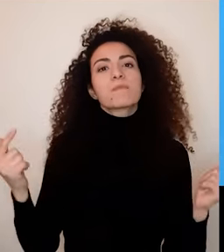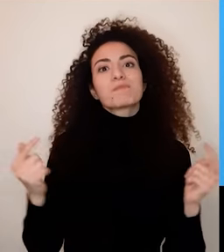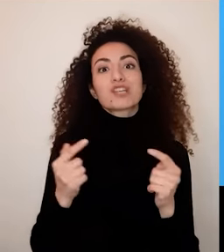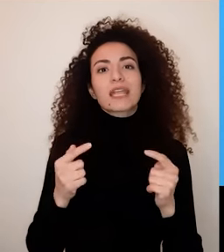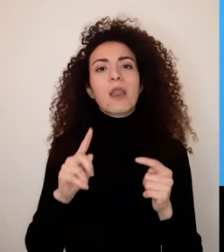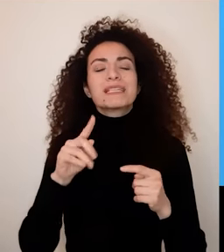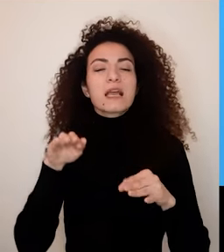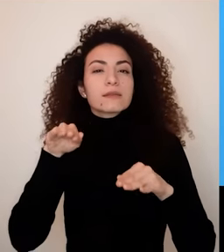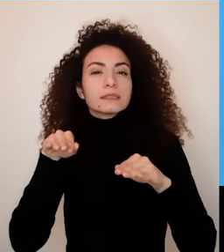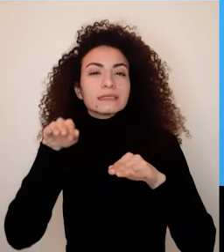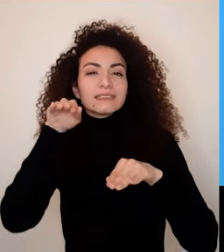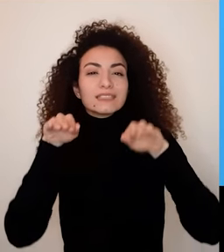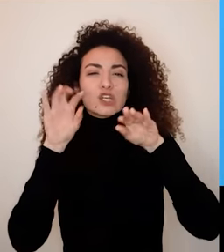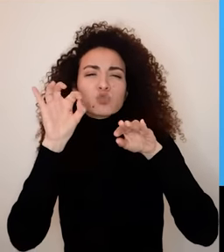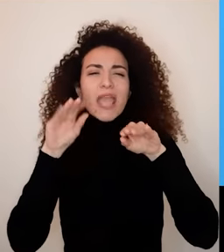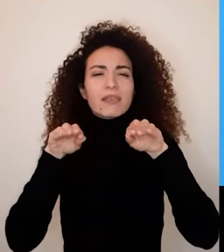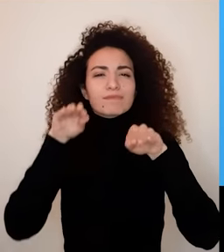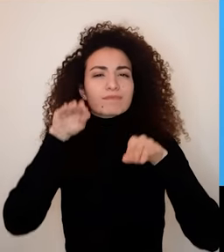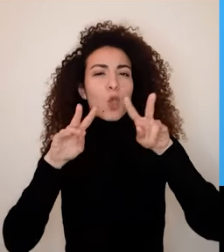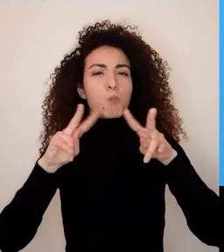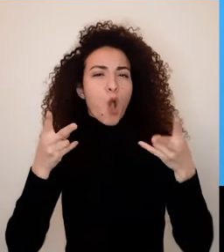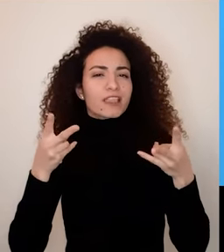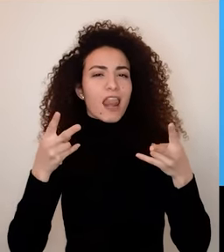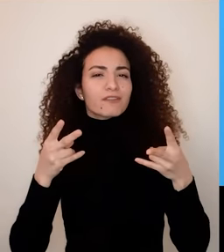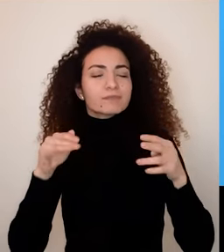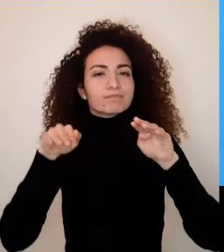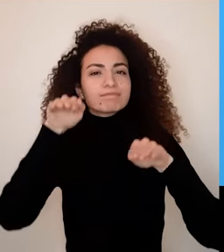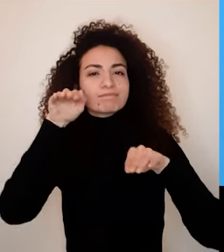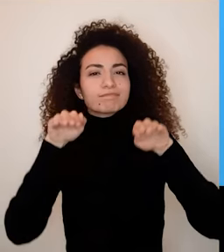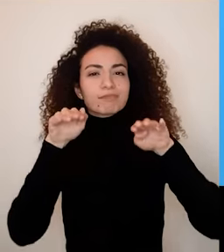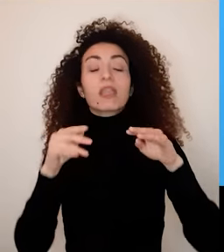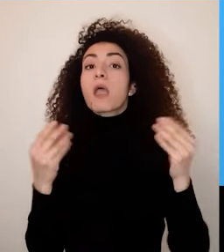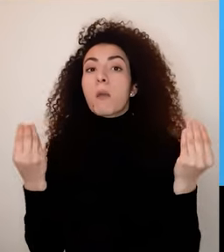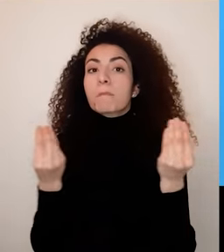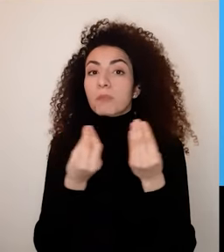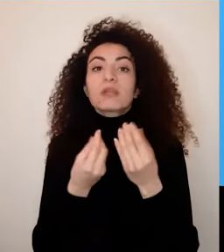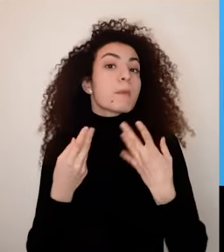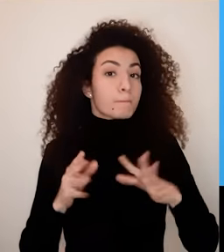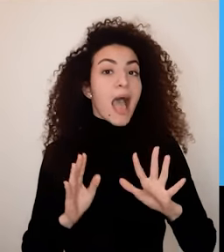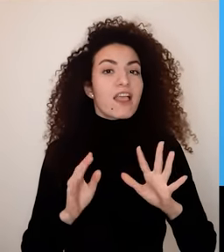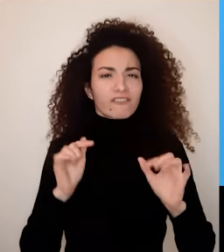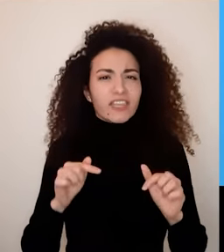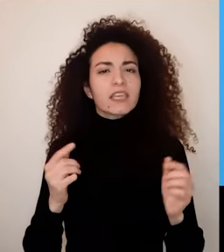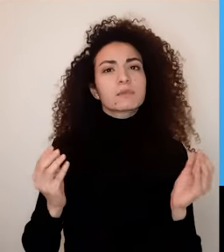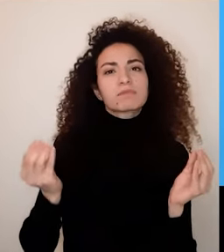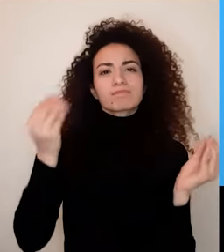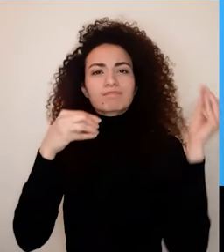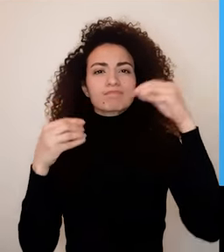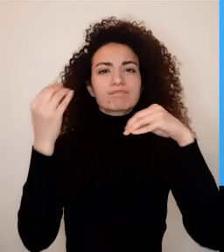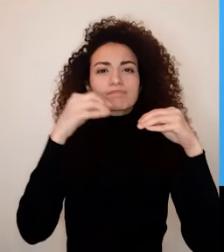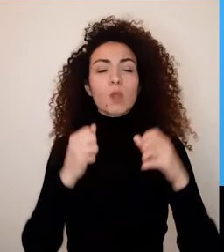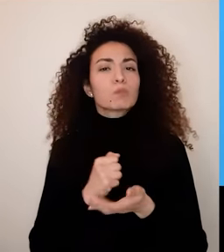مشكلة أما إذا كان الشخص بميل باعتدال نحن البعد العقليني والآخر نحن البعد العاطفي فيمكن أن يتكاملوا